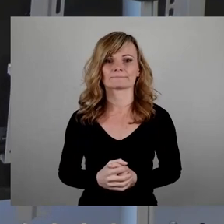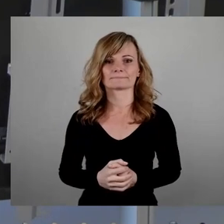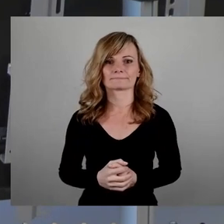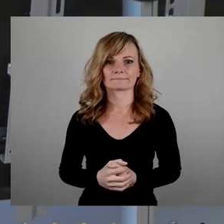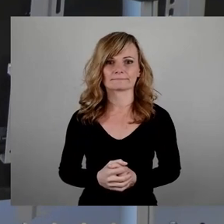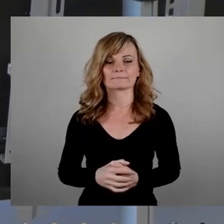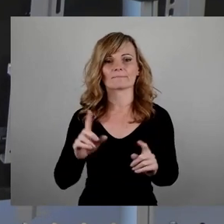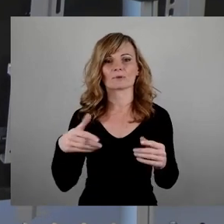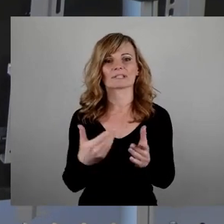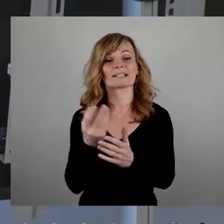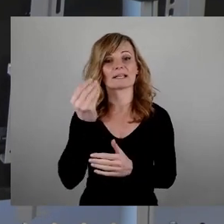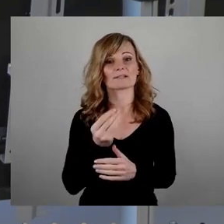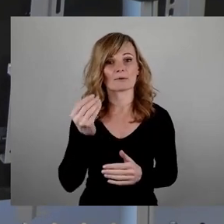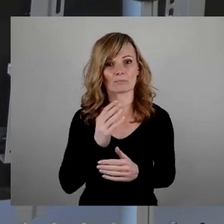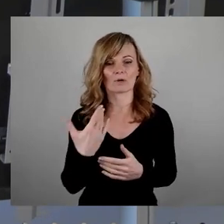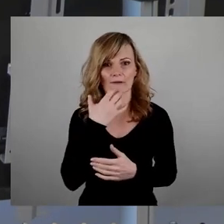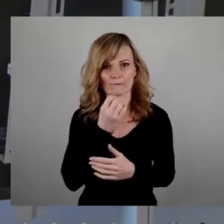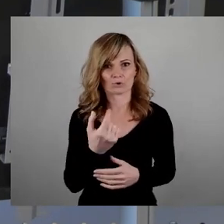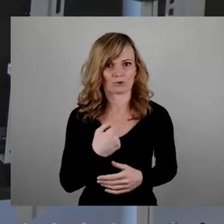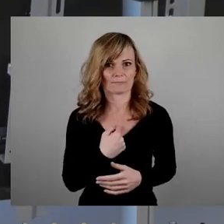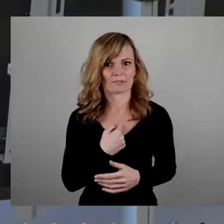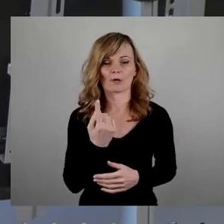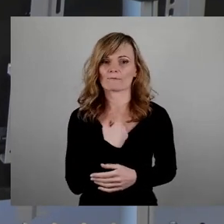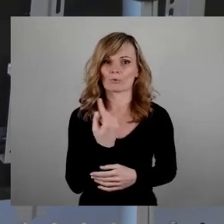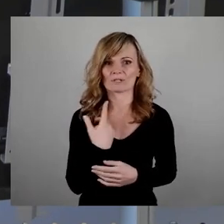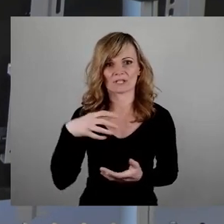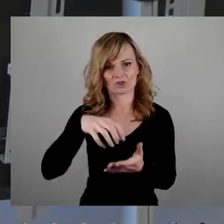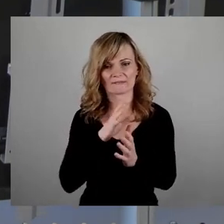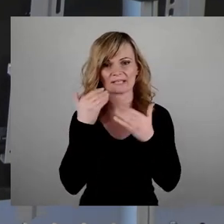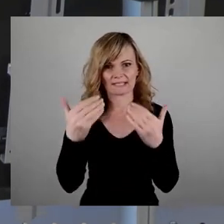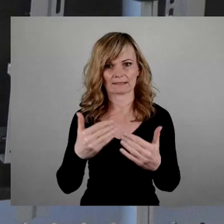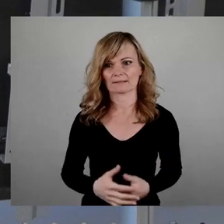Solch ein Symbol wünsche ich mir für unsere Stadt. Vielen Dank.